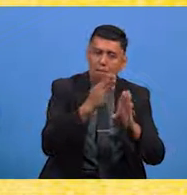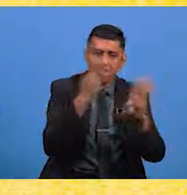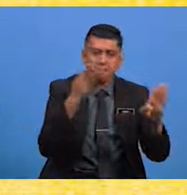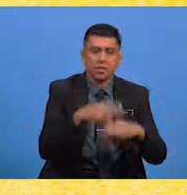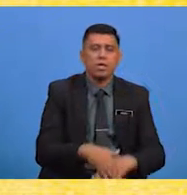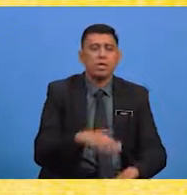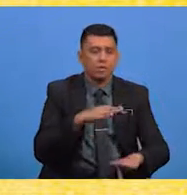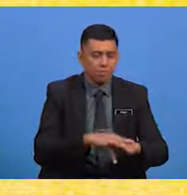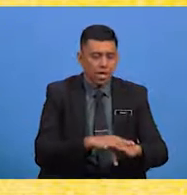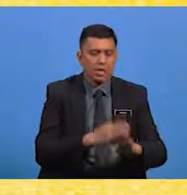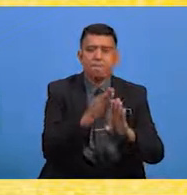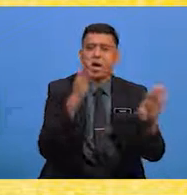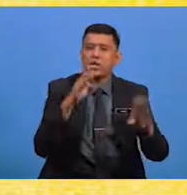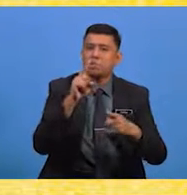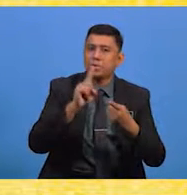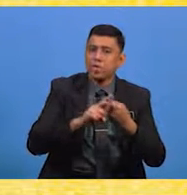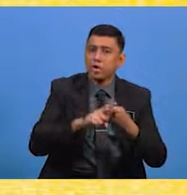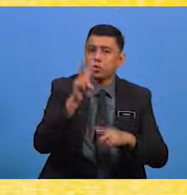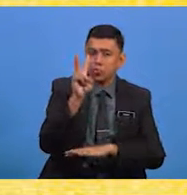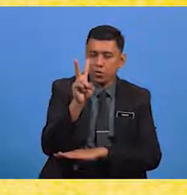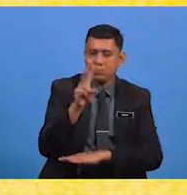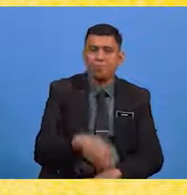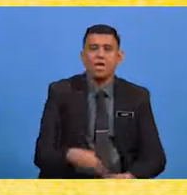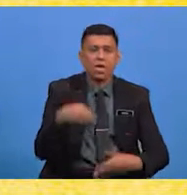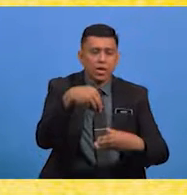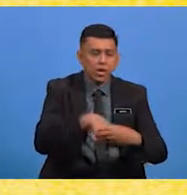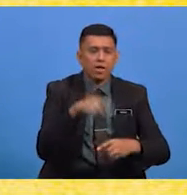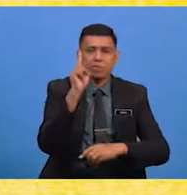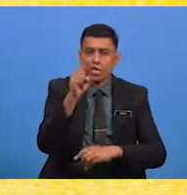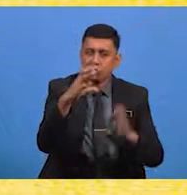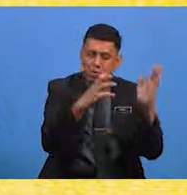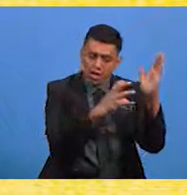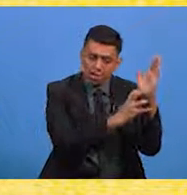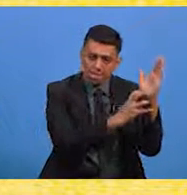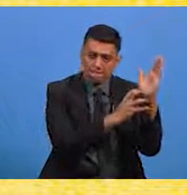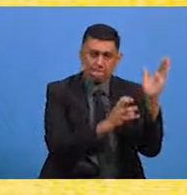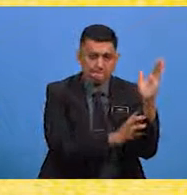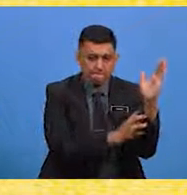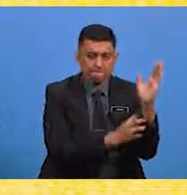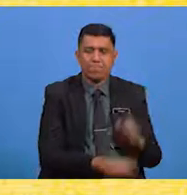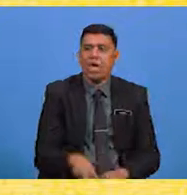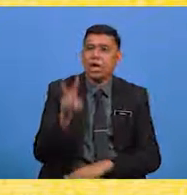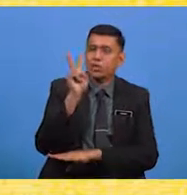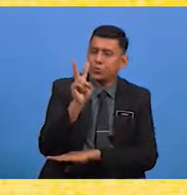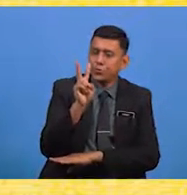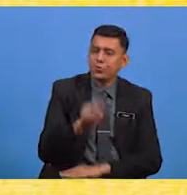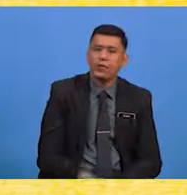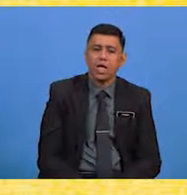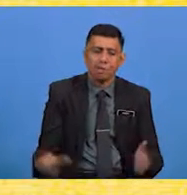Pada baris pertama dan kedua dalam satu rangkap Kedua,